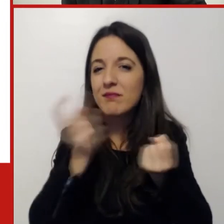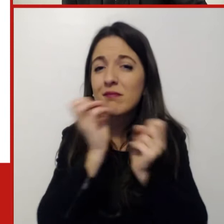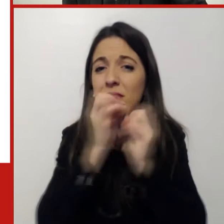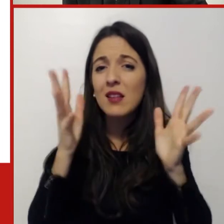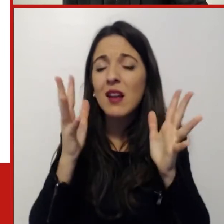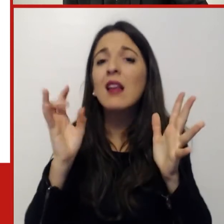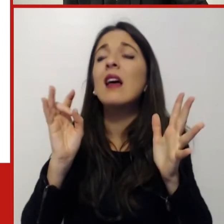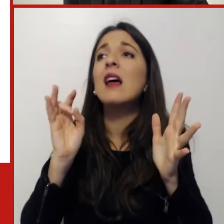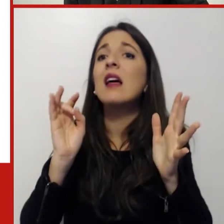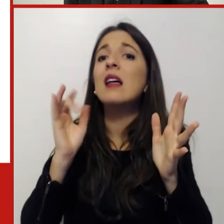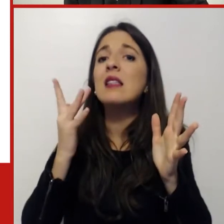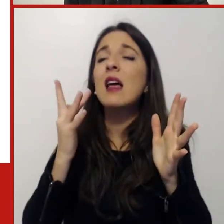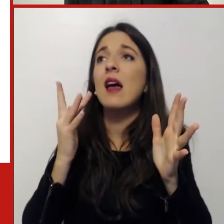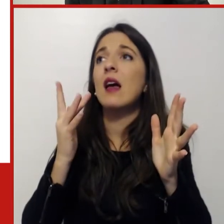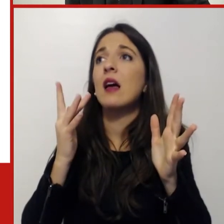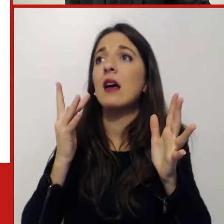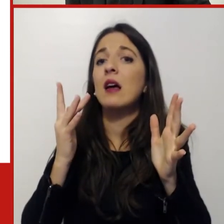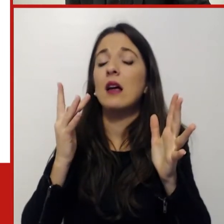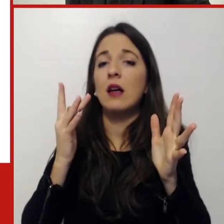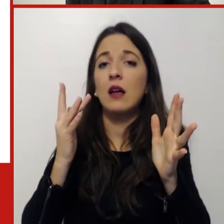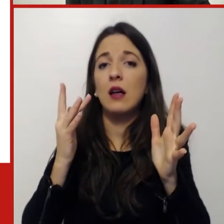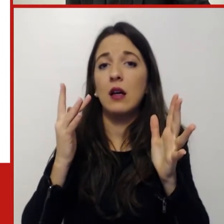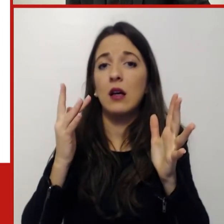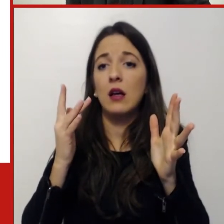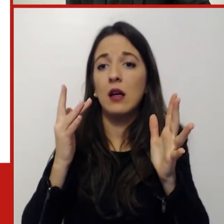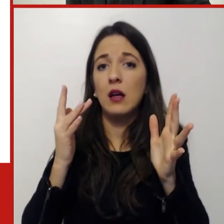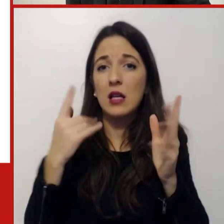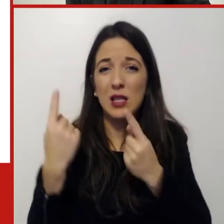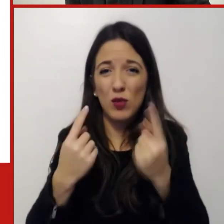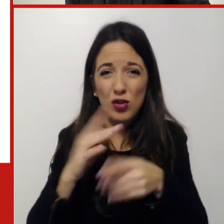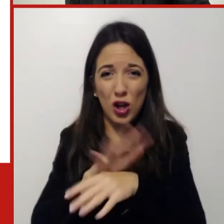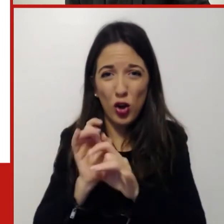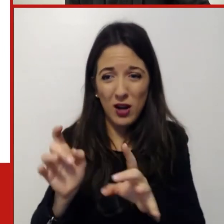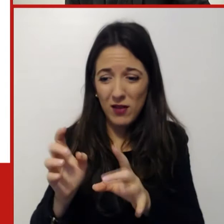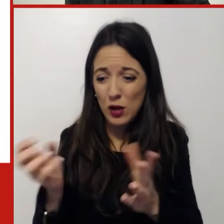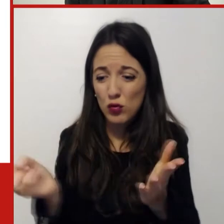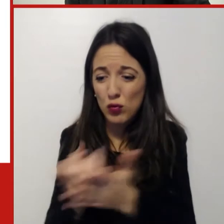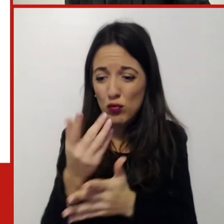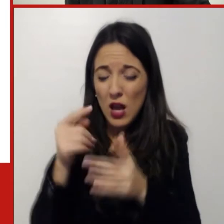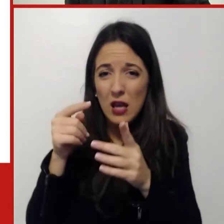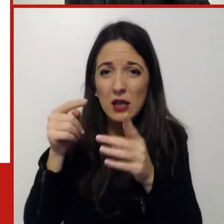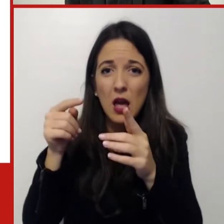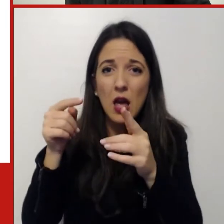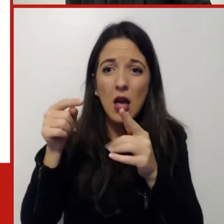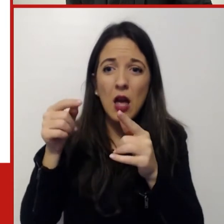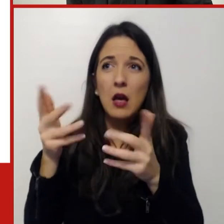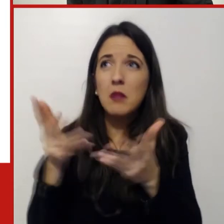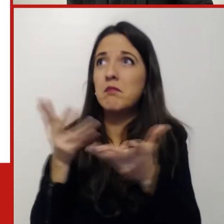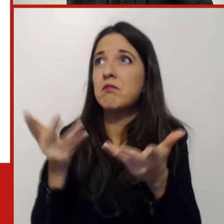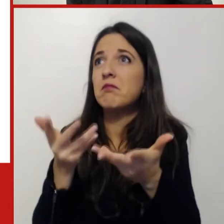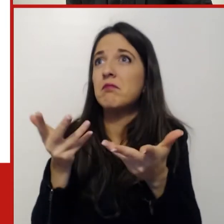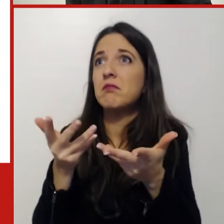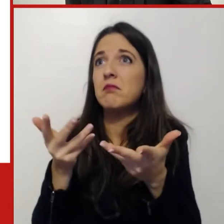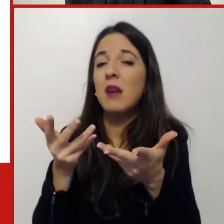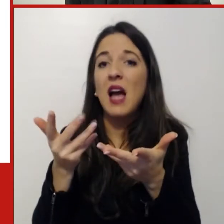se lo stesso fosse accaduto, questo stesso tragedia, questo stesso fenomeno, fosse accaduto solo